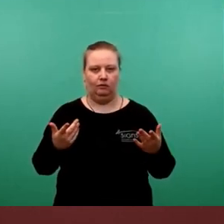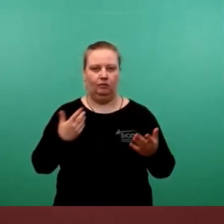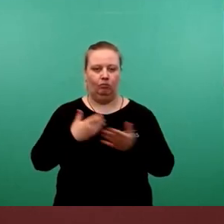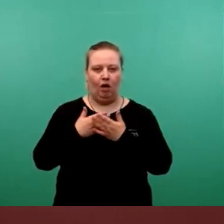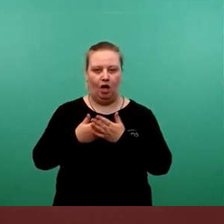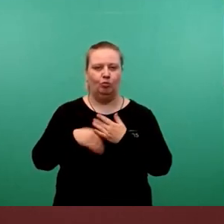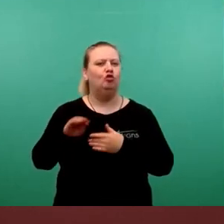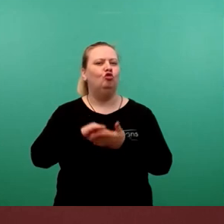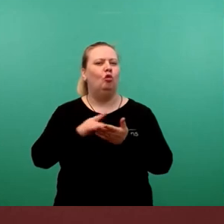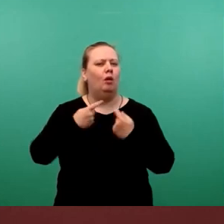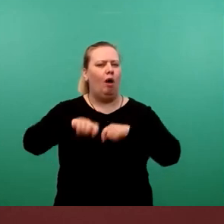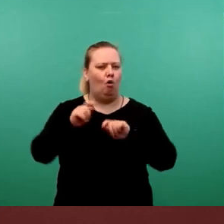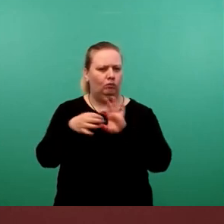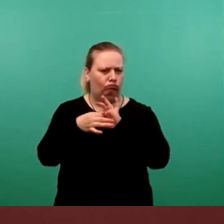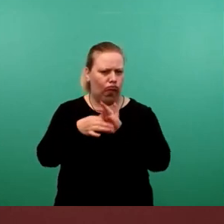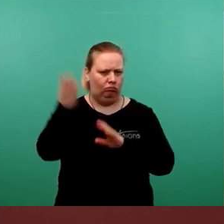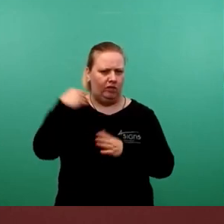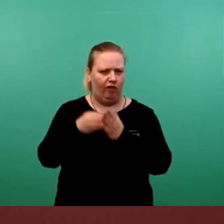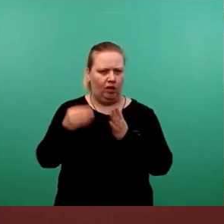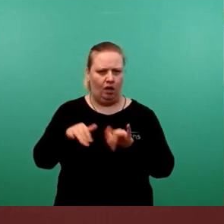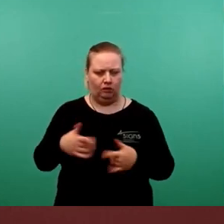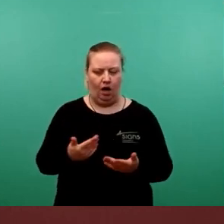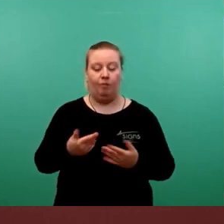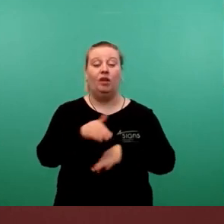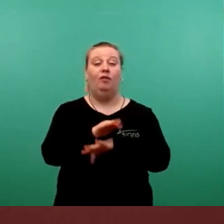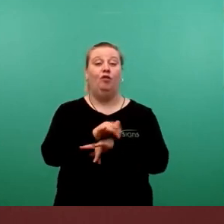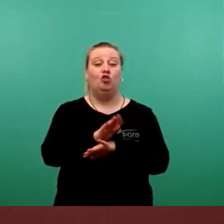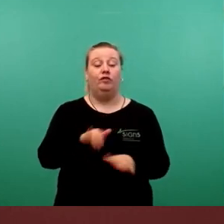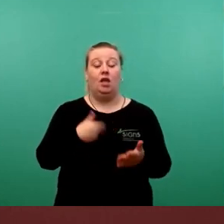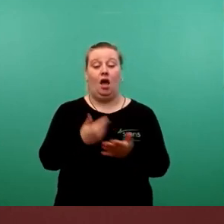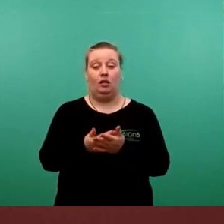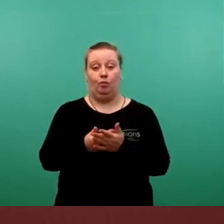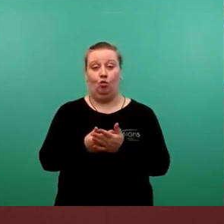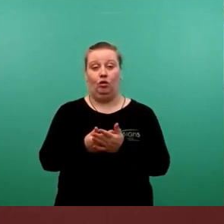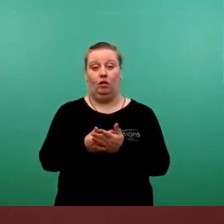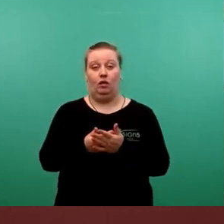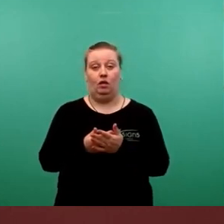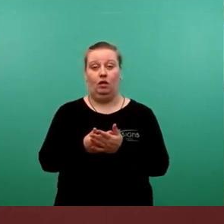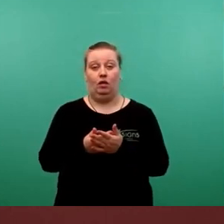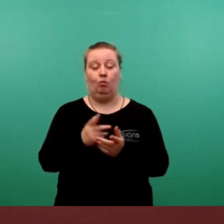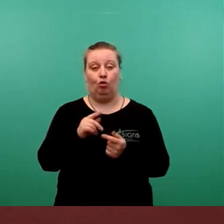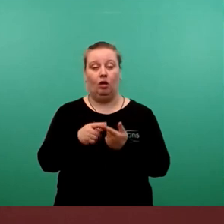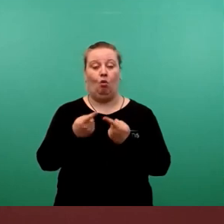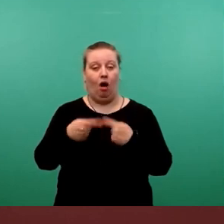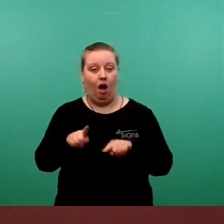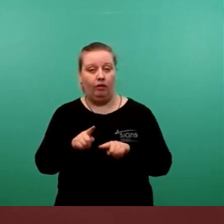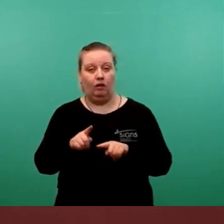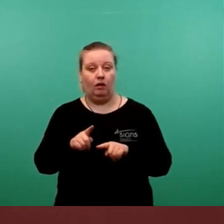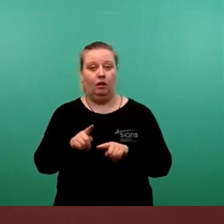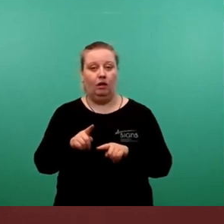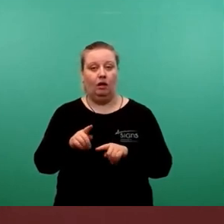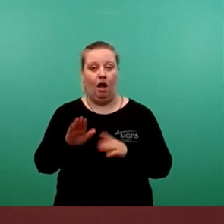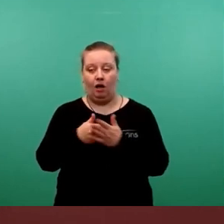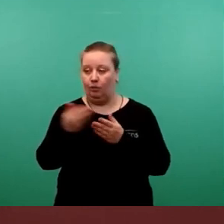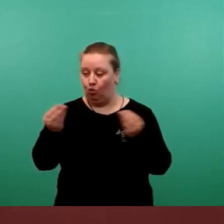Schulbauten zurückgegriffen. Das wirtschaftlichste Angebot der vorgenannten Ausschreibung sowie weitere an die Stesat GmbH übermitteln